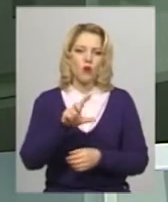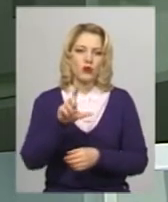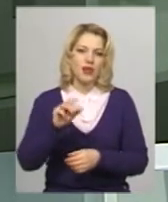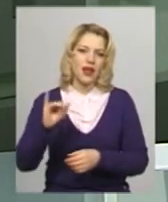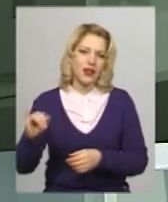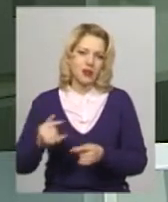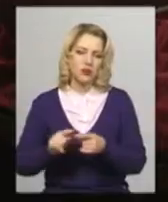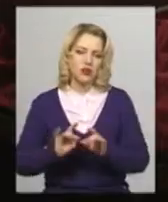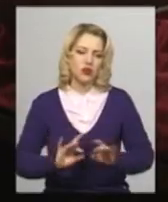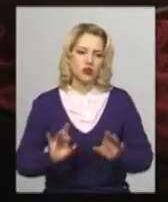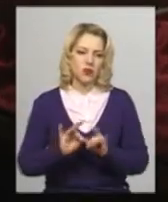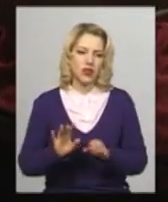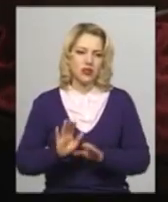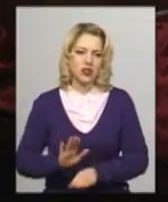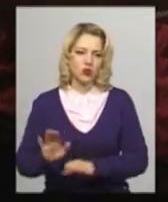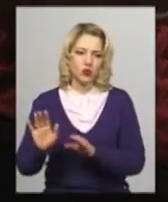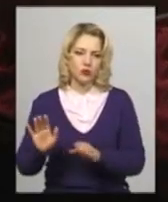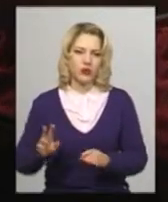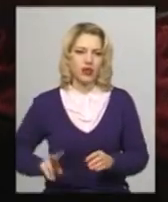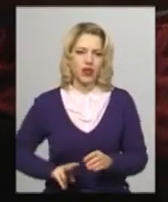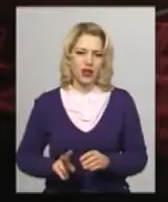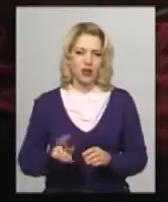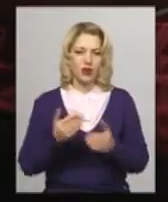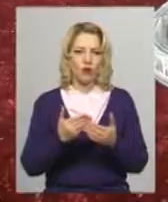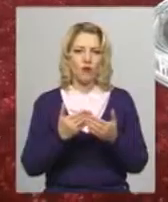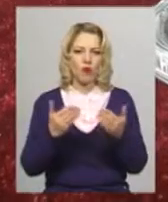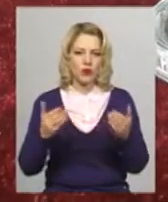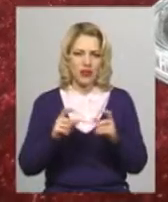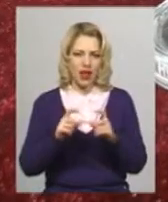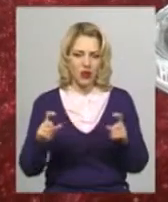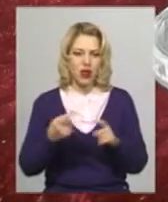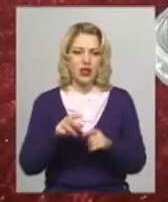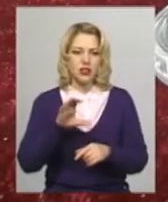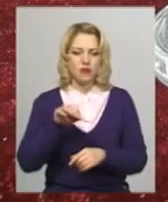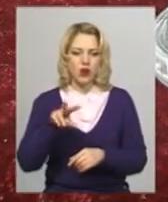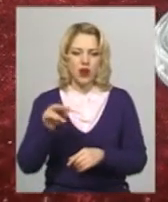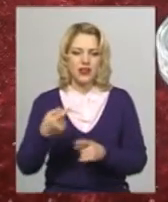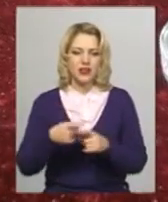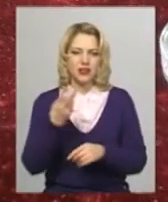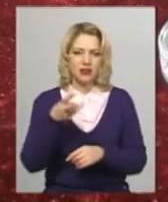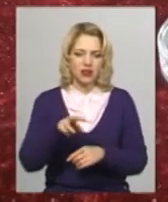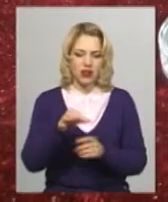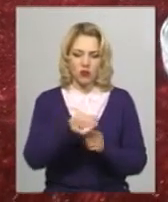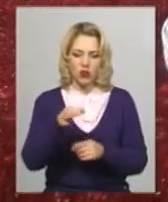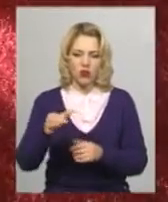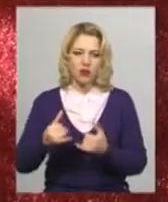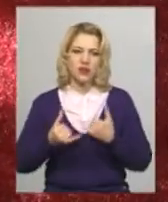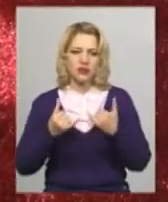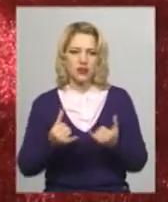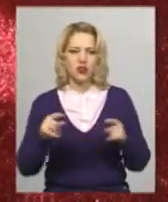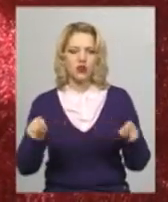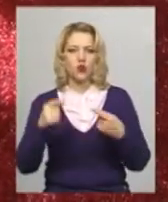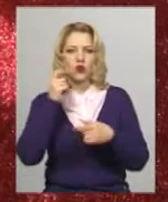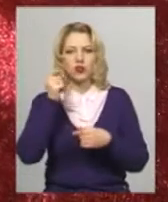це розповідає заступник директора музею Тетяна Смолій. За її словами, це три монета присвячені створенню Української Народної